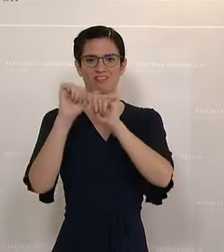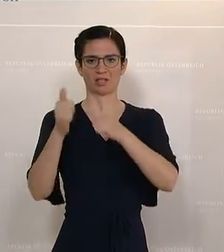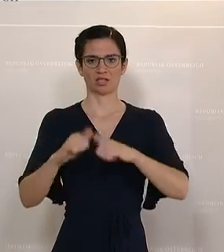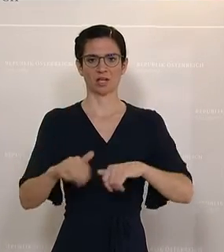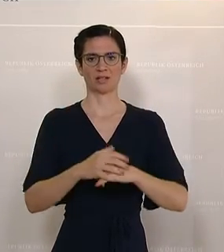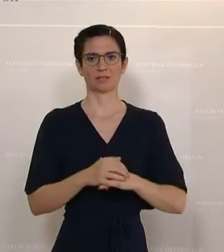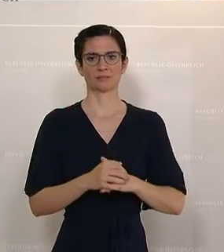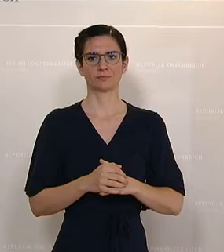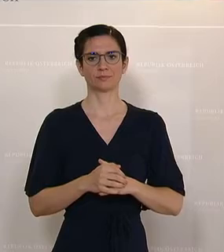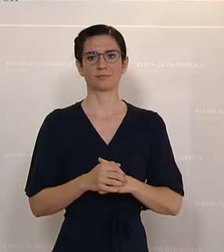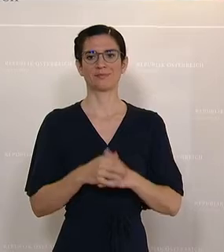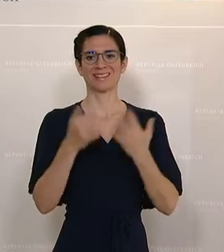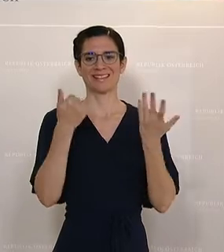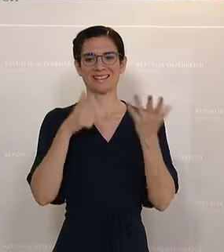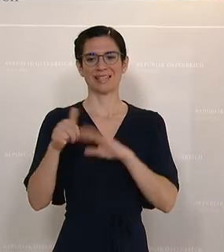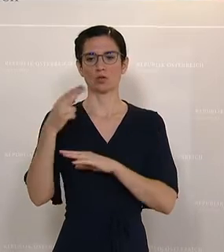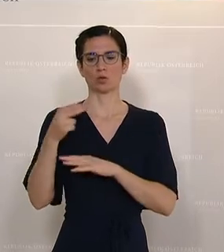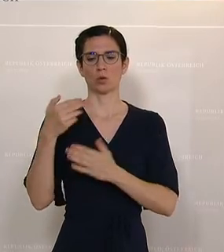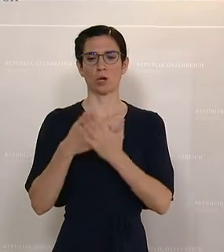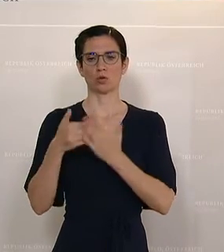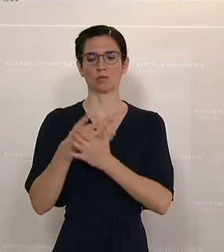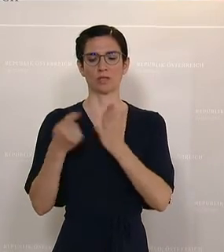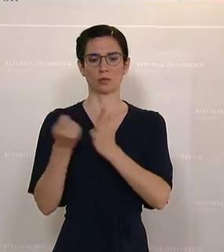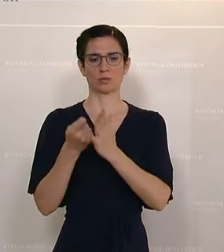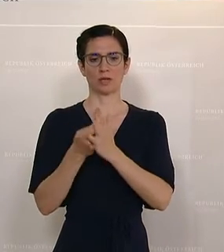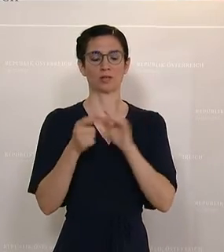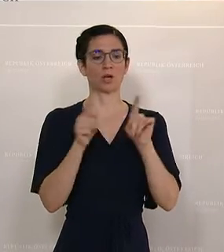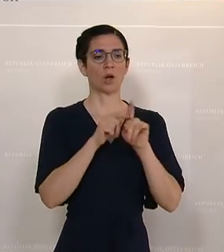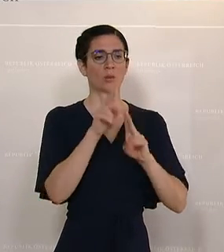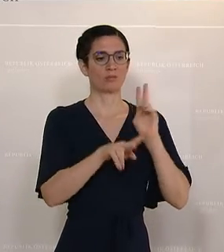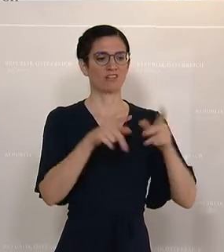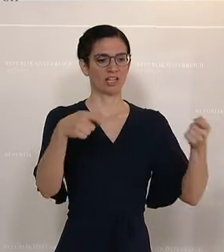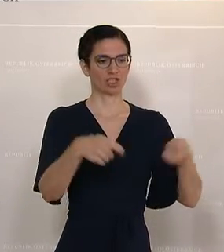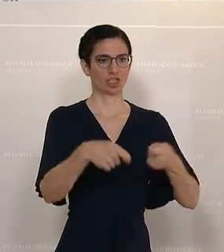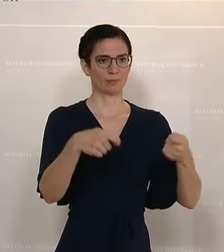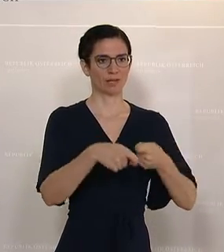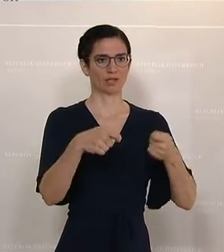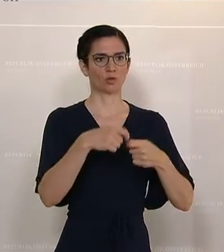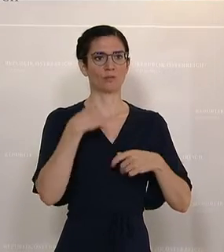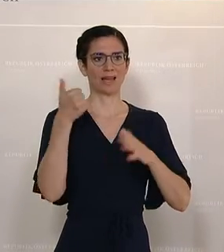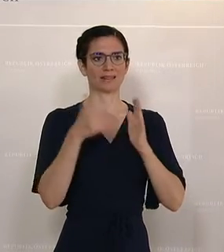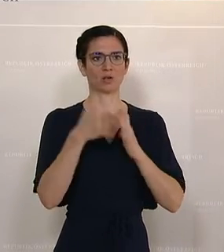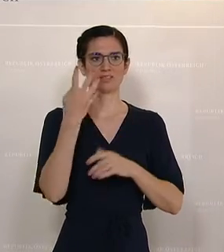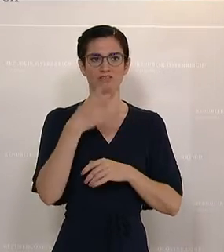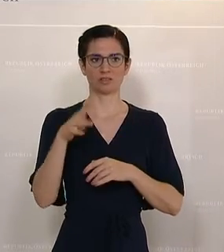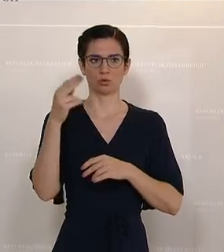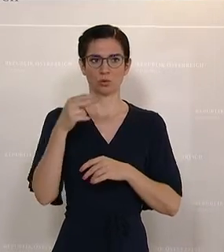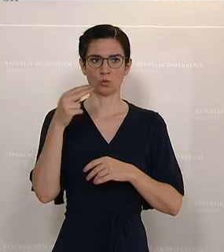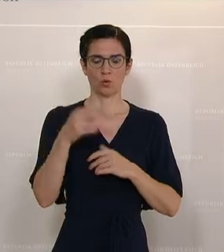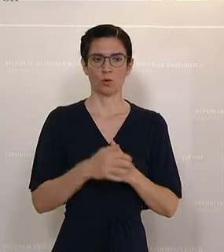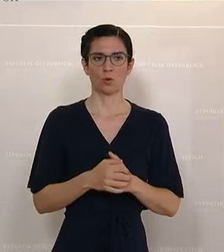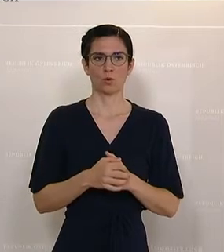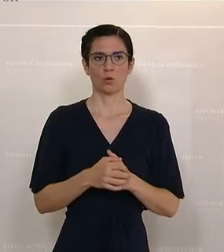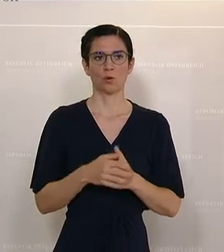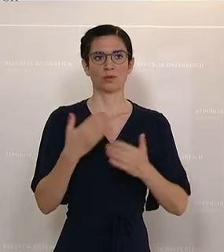Ausbildungsbeitrag von 600 Euro. Wir bereiten ein Pflegestipendium vor in der Höhe von 1.400 Euro, sodass eben die Ausbildung